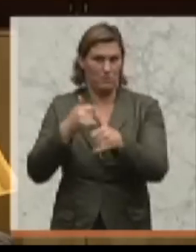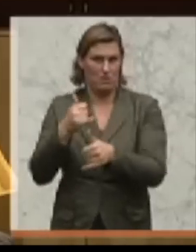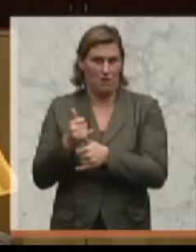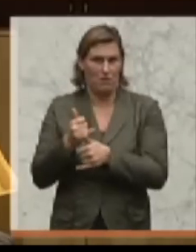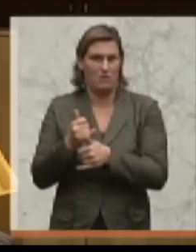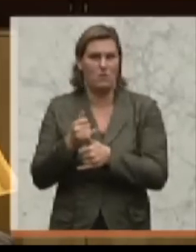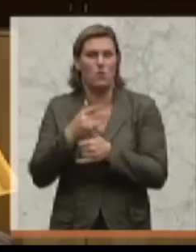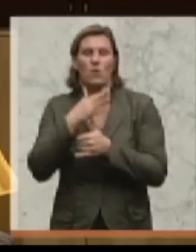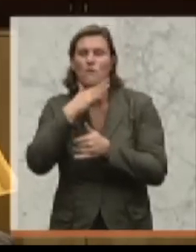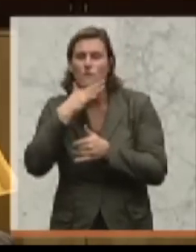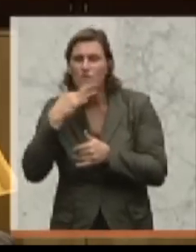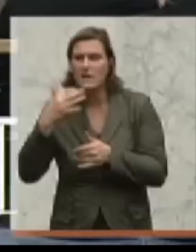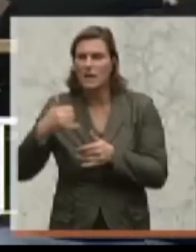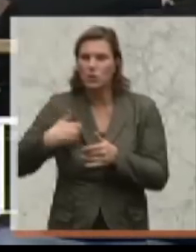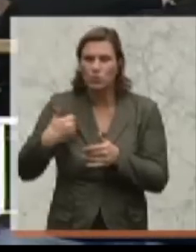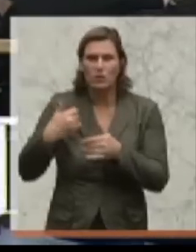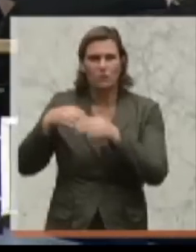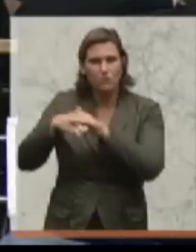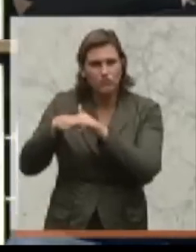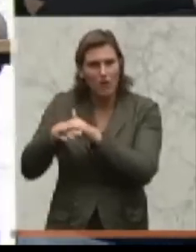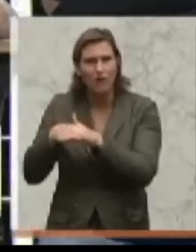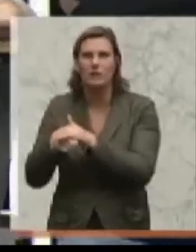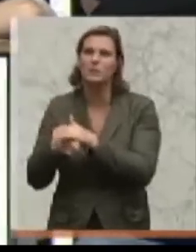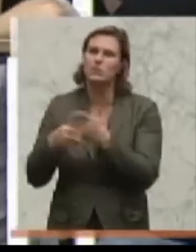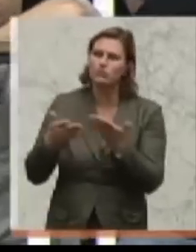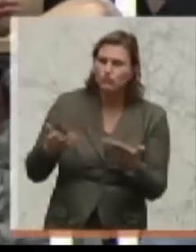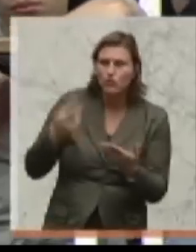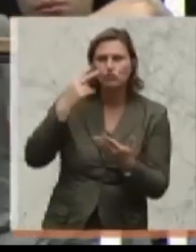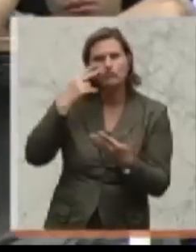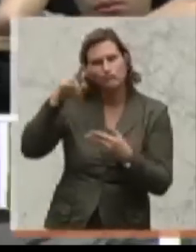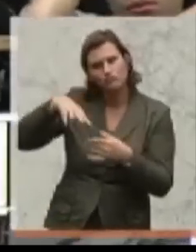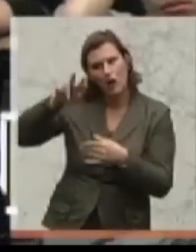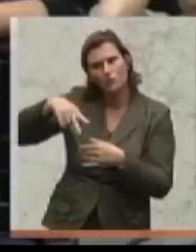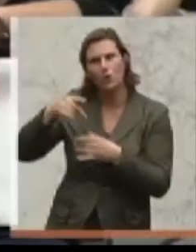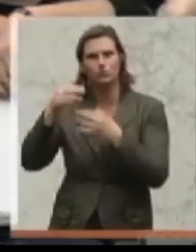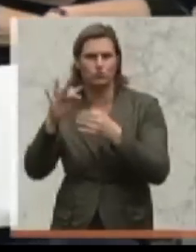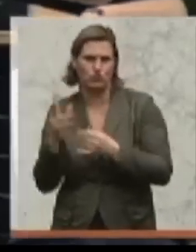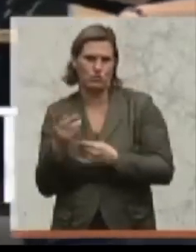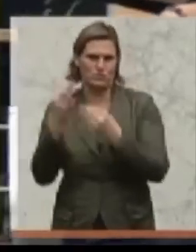um die Arbeitslosenstatistik gegenüber der EU zu schönen. Und so geht das weiter in allen anderen Bereichen.